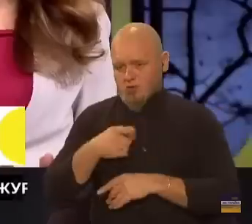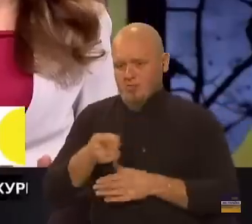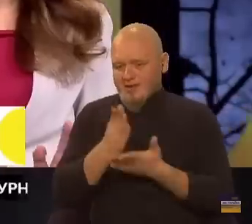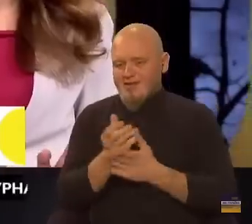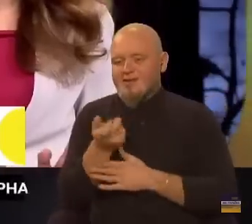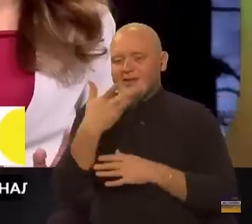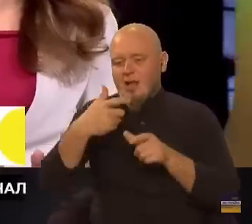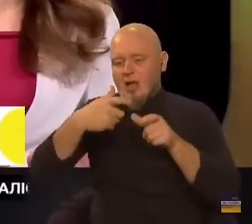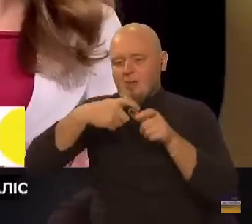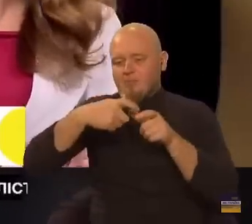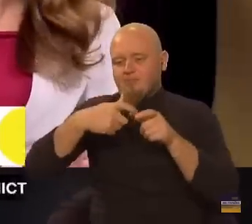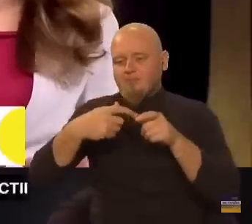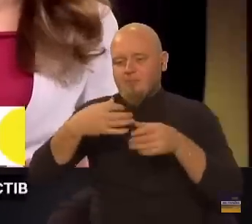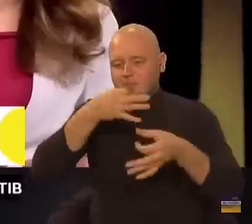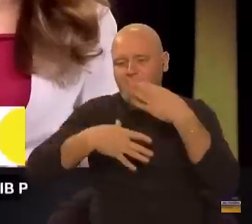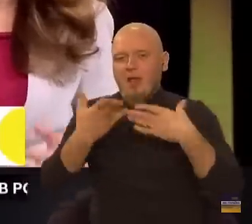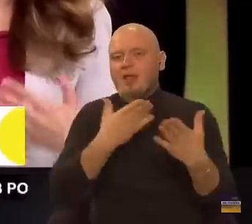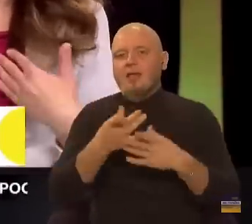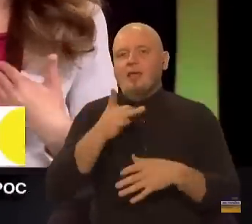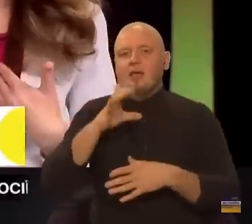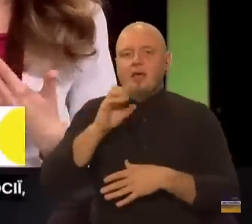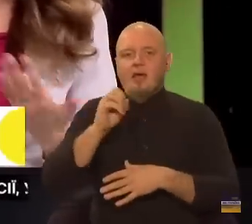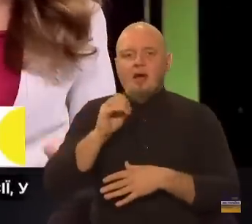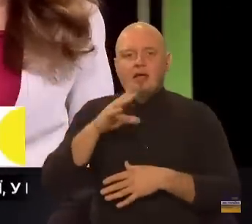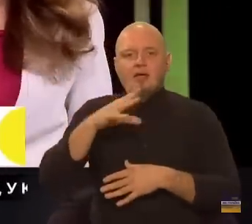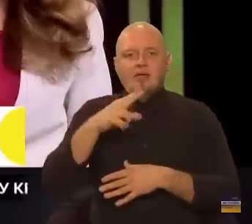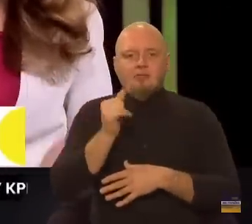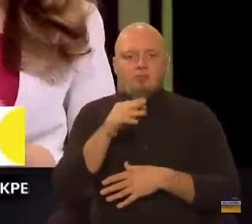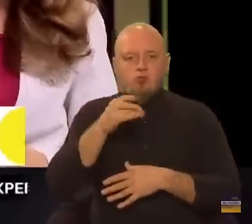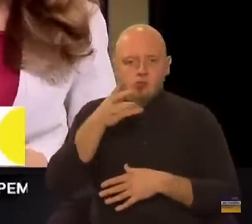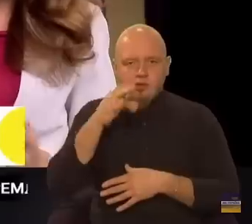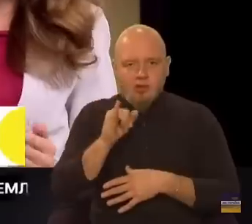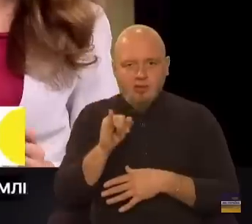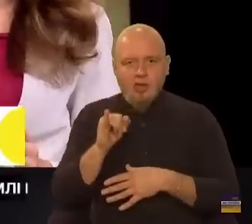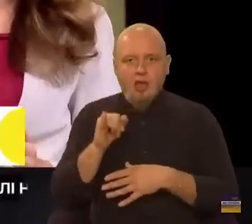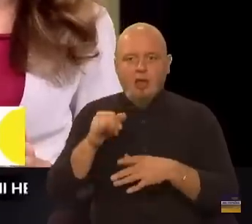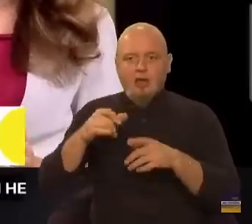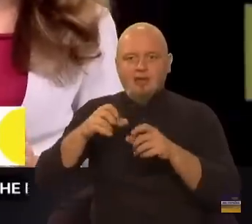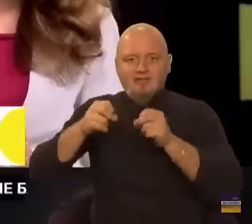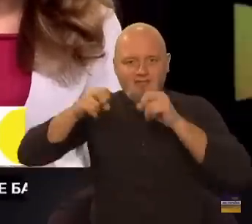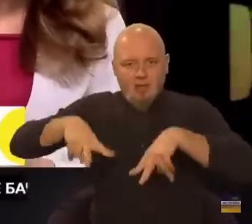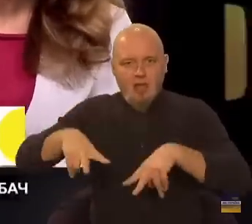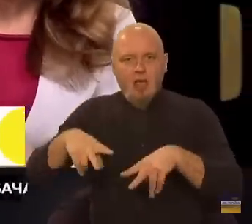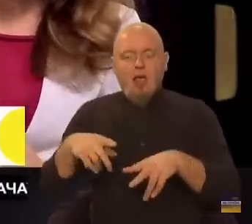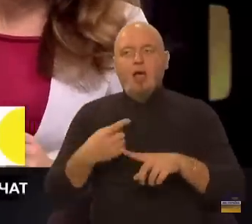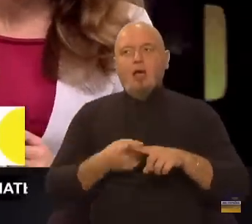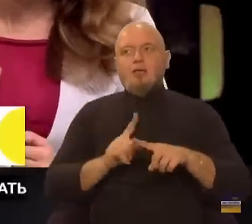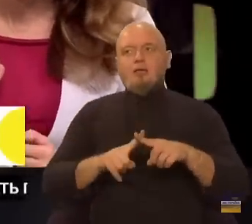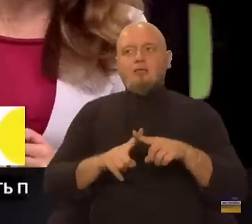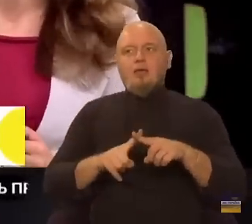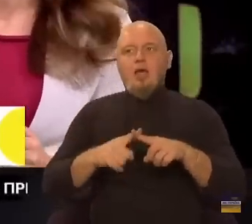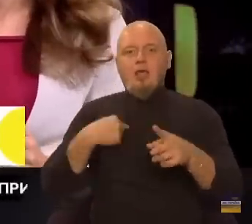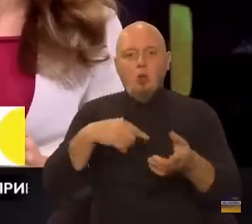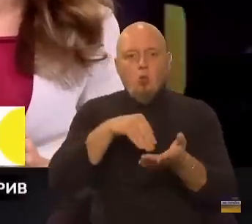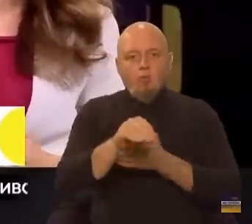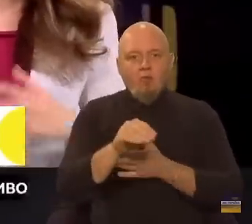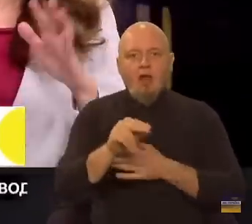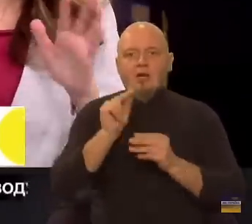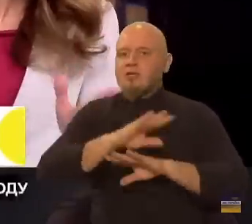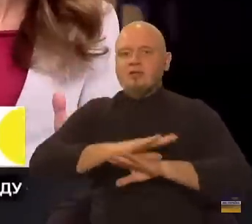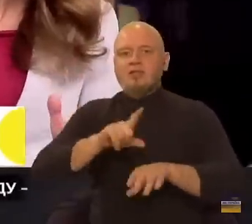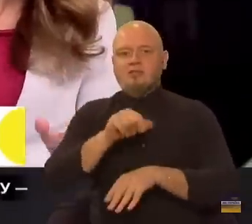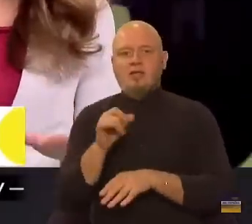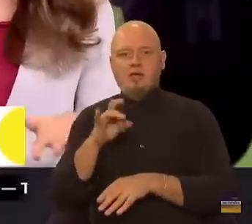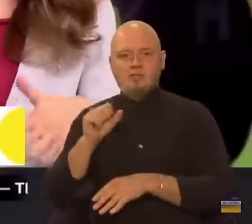кілька препаратів, які рецептурні, але я їх купувала і, кажу чесно, не за рецептом. Це до мене вже питання моєї відповідальності, звісно, чому я так